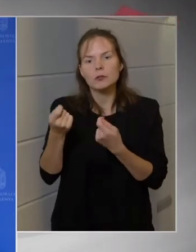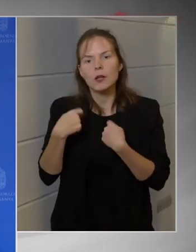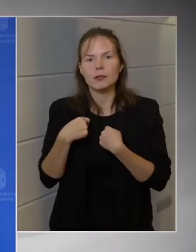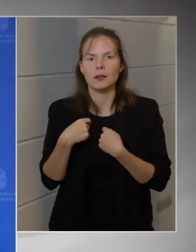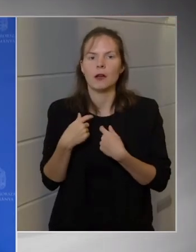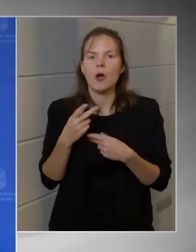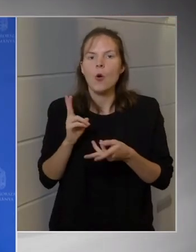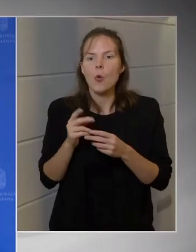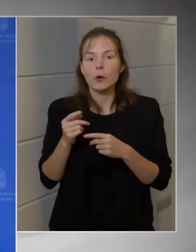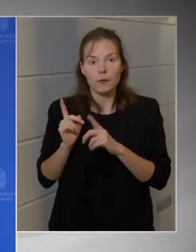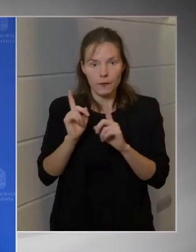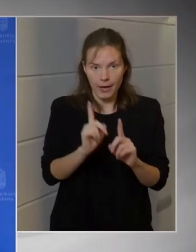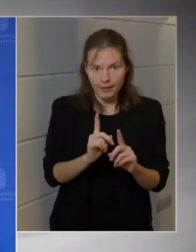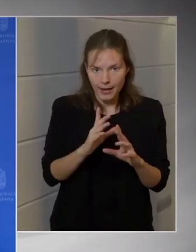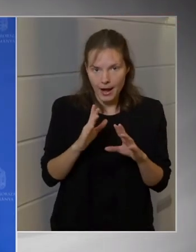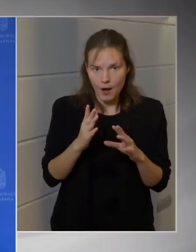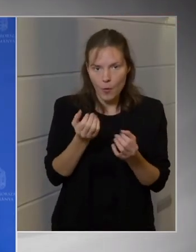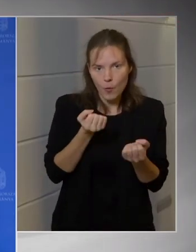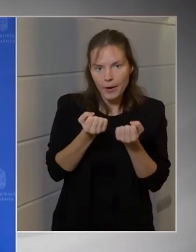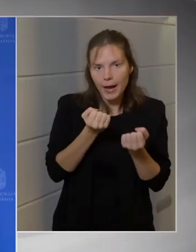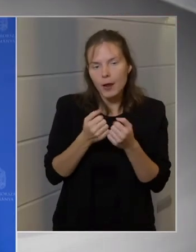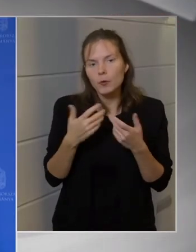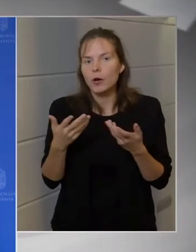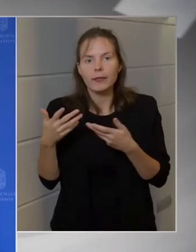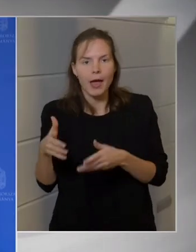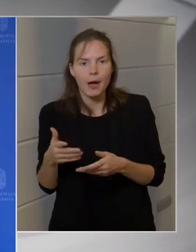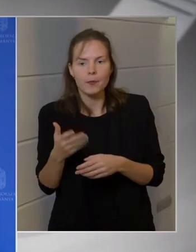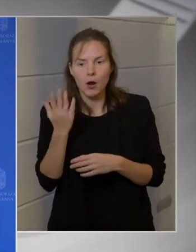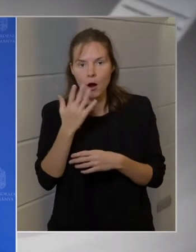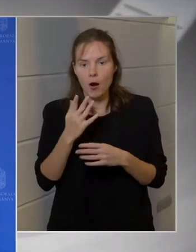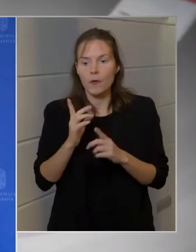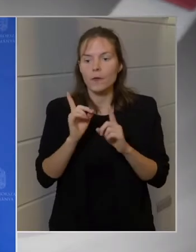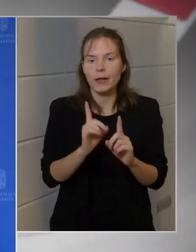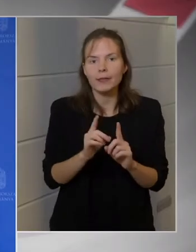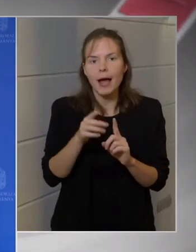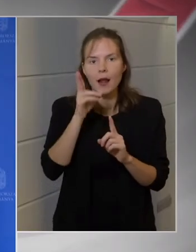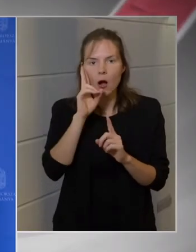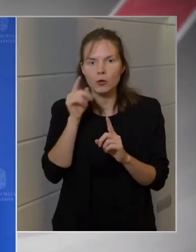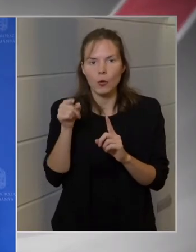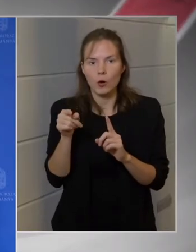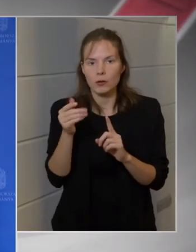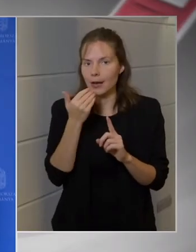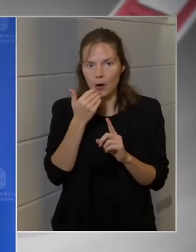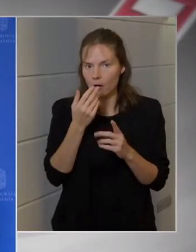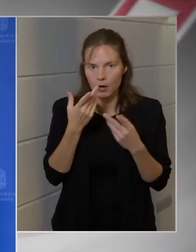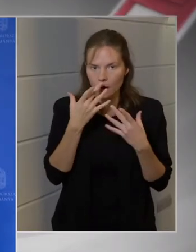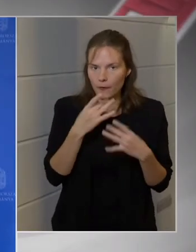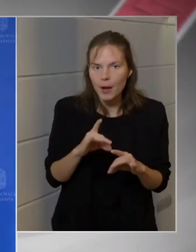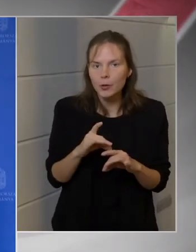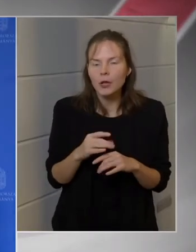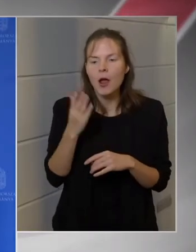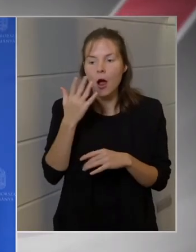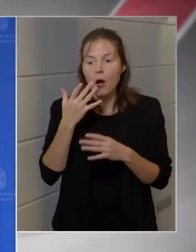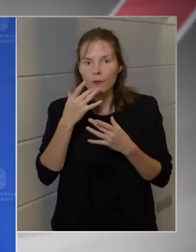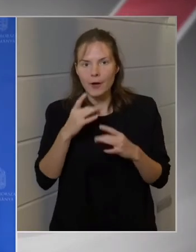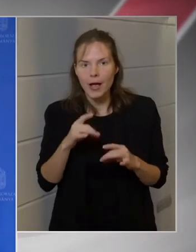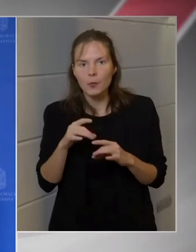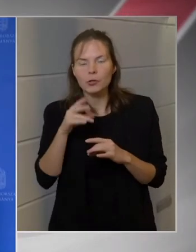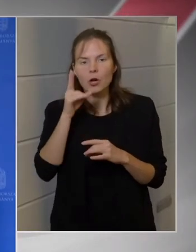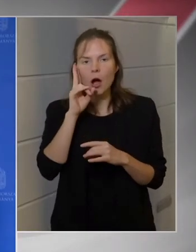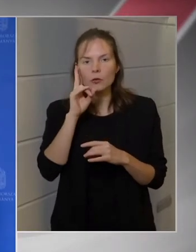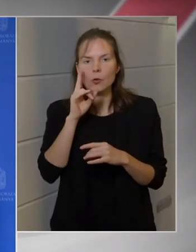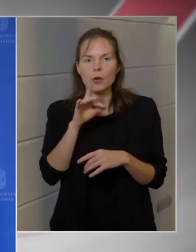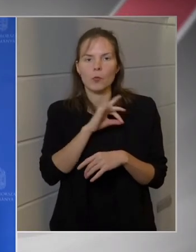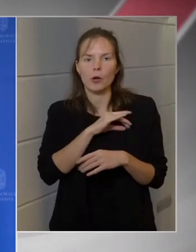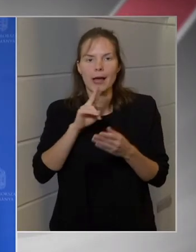fennálló megállapodástnak tekinti, vagy sem, és hogyha fennállónak, akkor nem kívánja ezt követően sem felmondani, vagy ha felmond egy megállapodást, akkor a